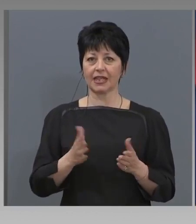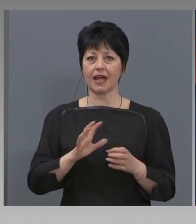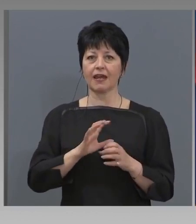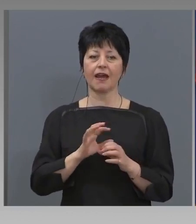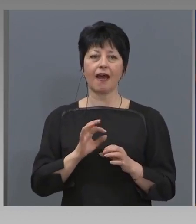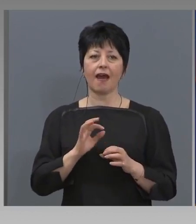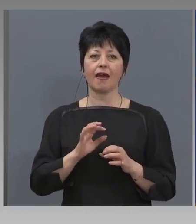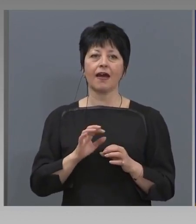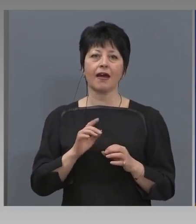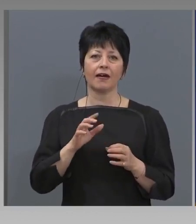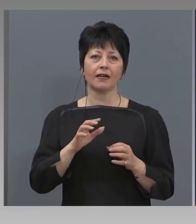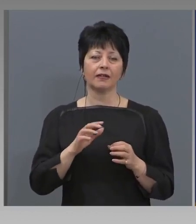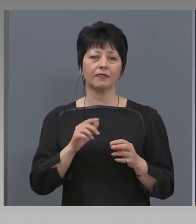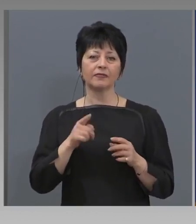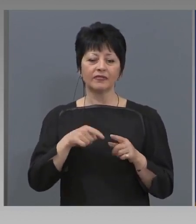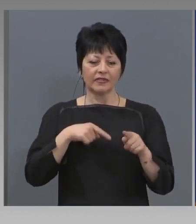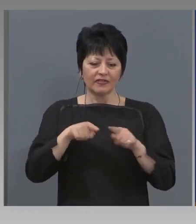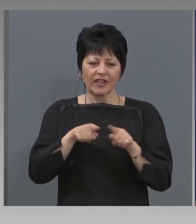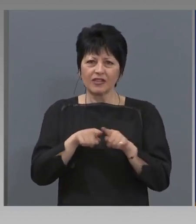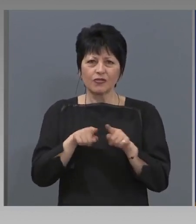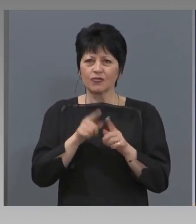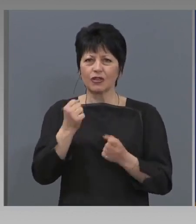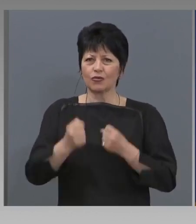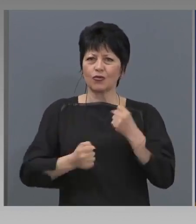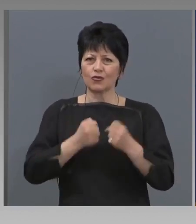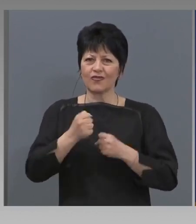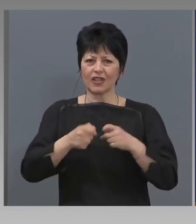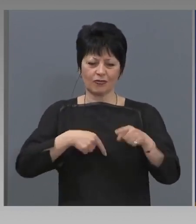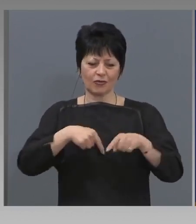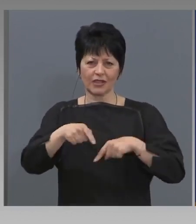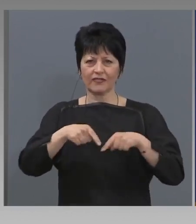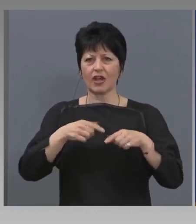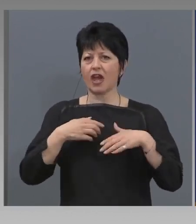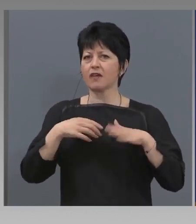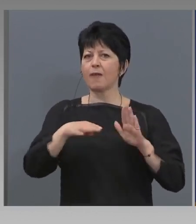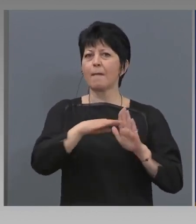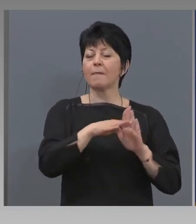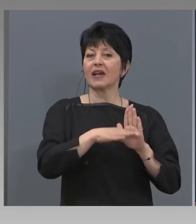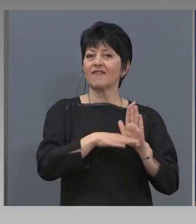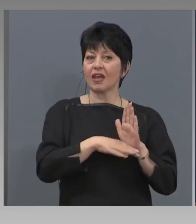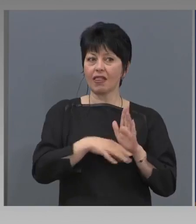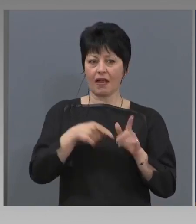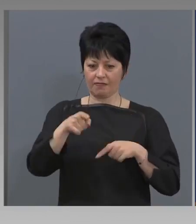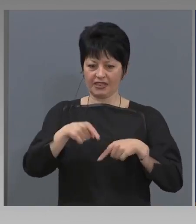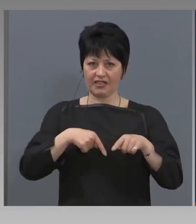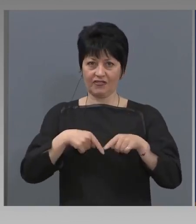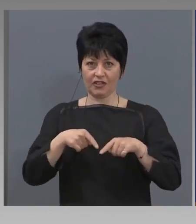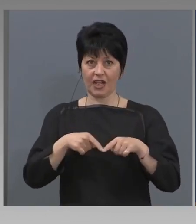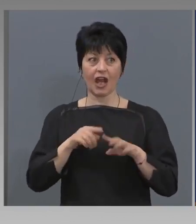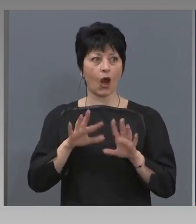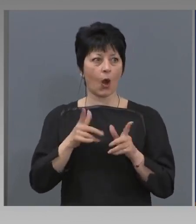шофирането, движението по пътищата. Има правила, по които се движиме, който застрашава.